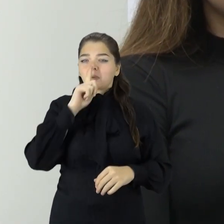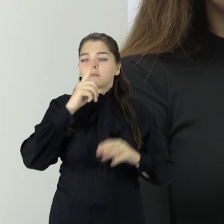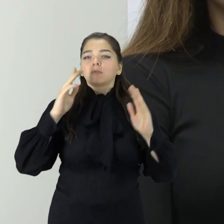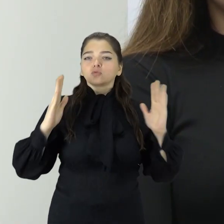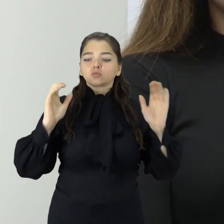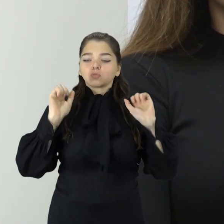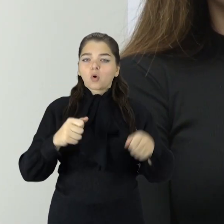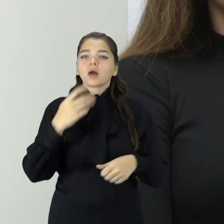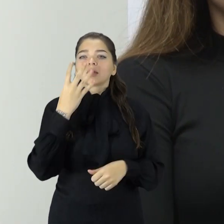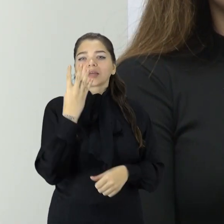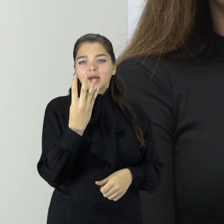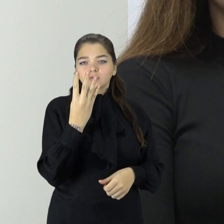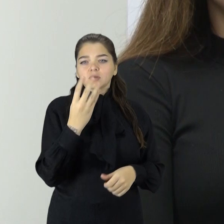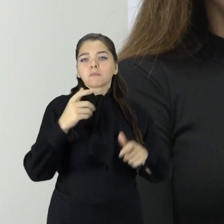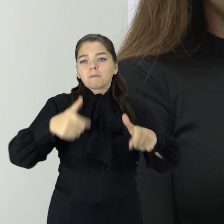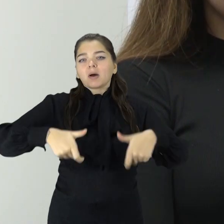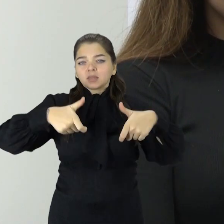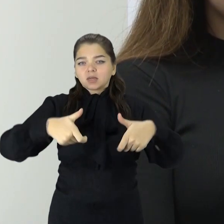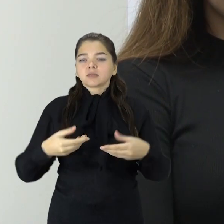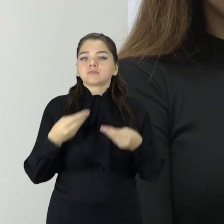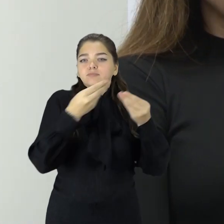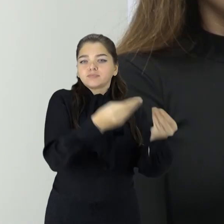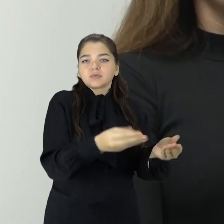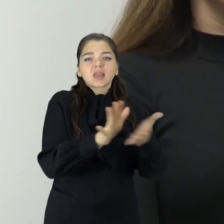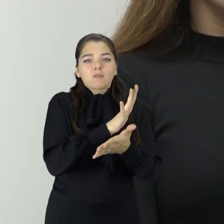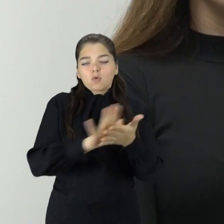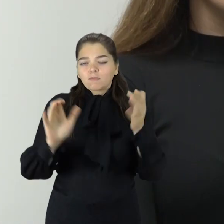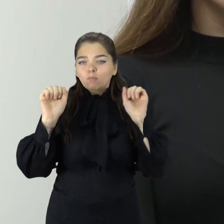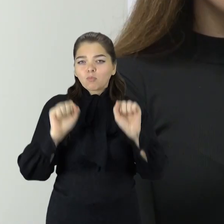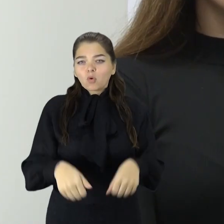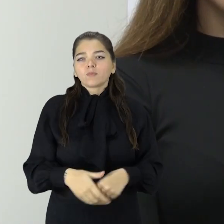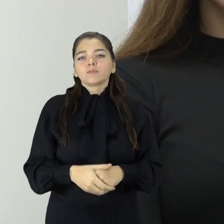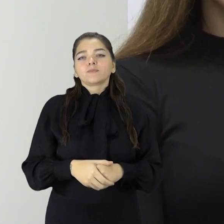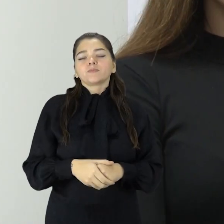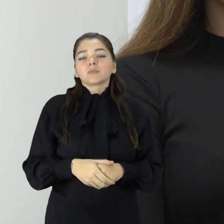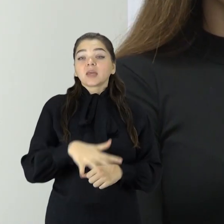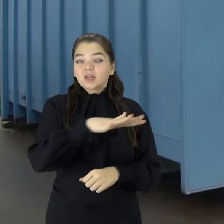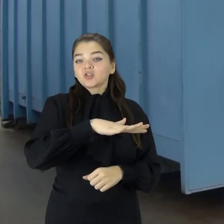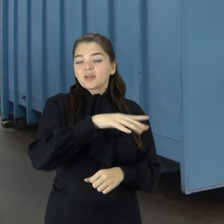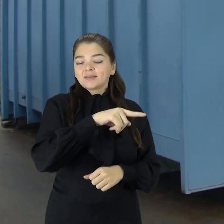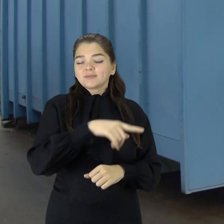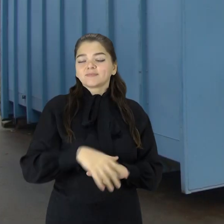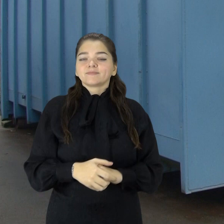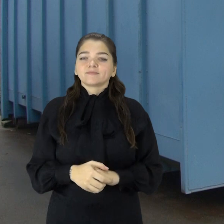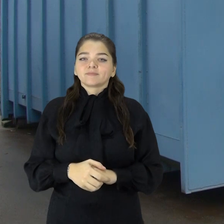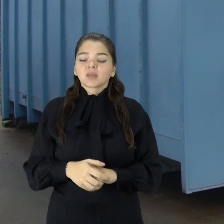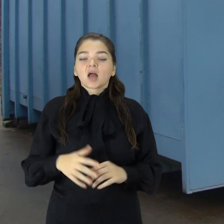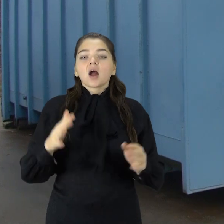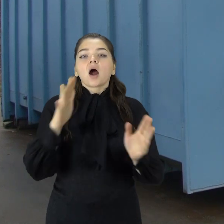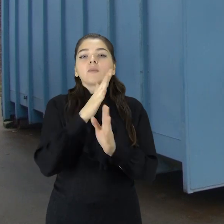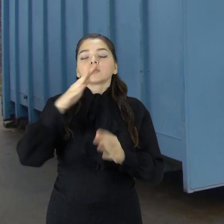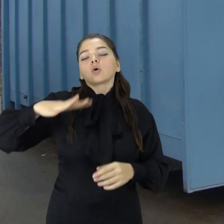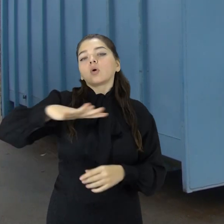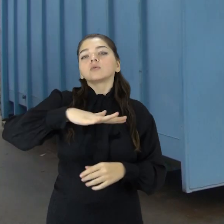gali pristatyti keturias lengvųjų automobilių padangas į šitas aikštelės. Aplinkos ministro